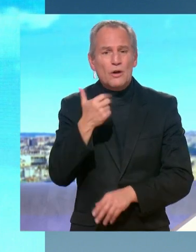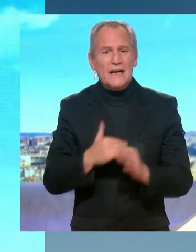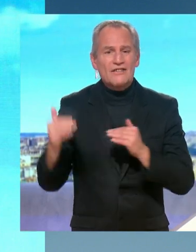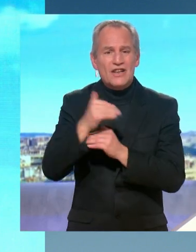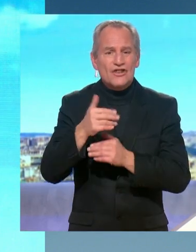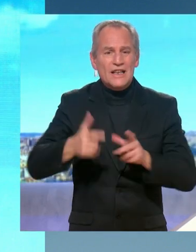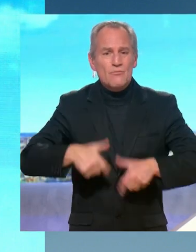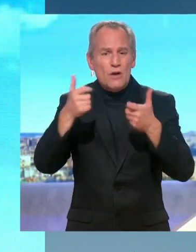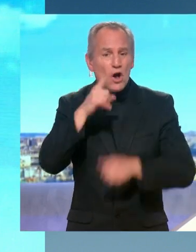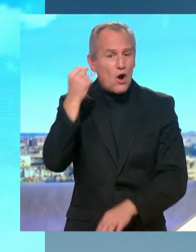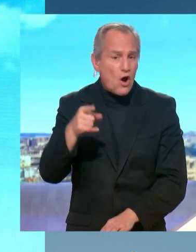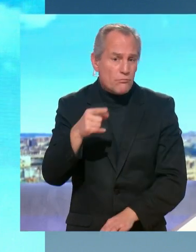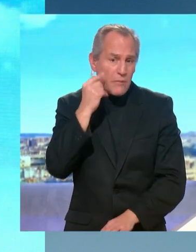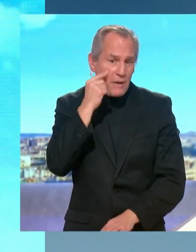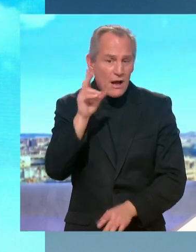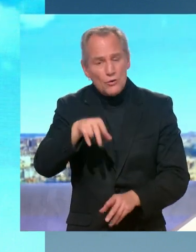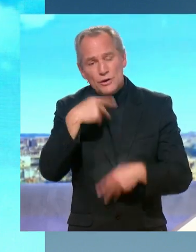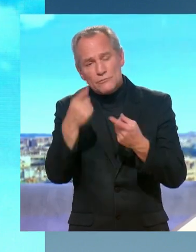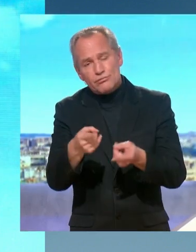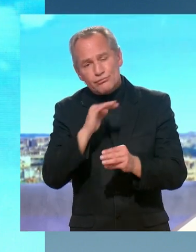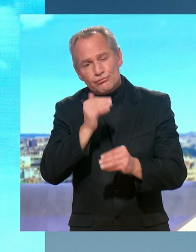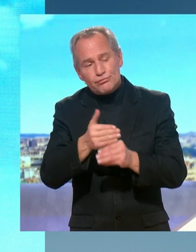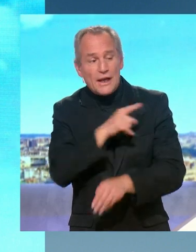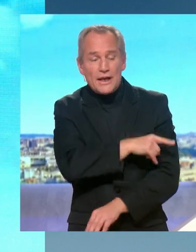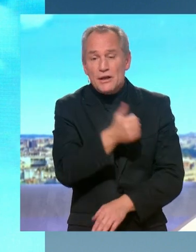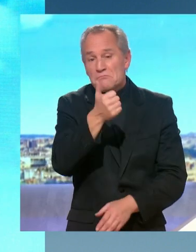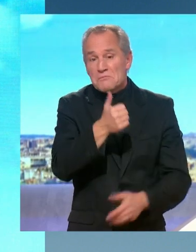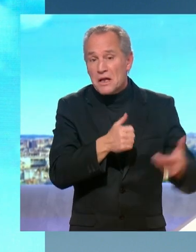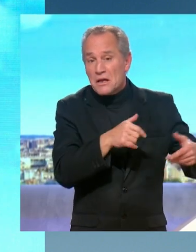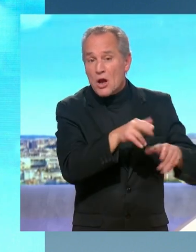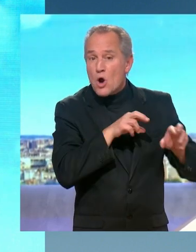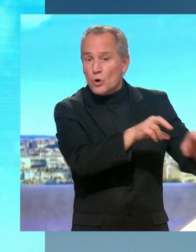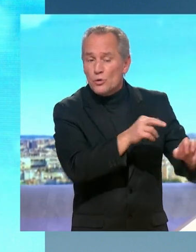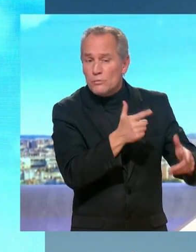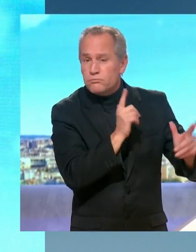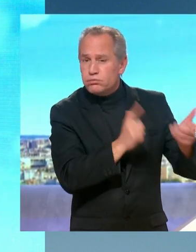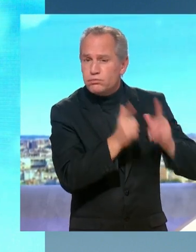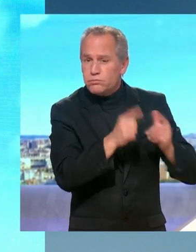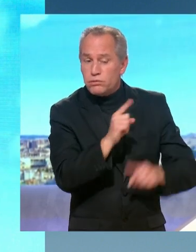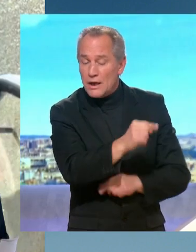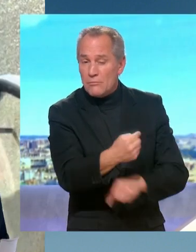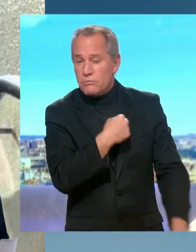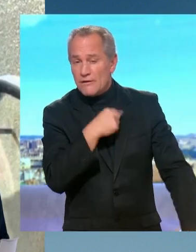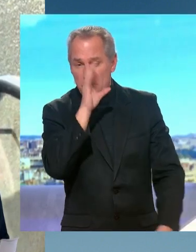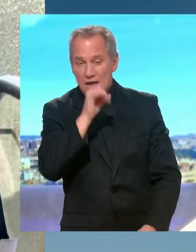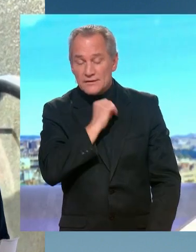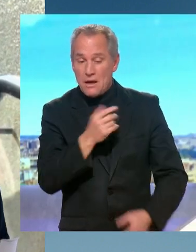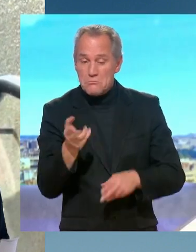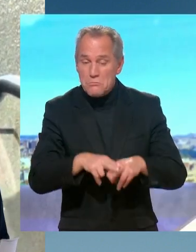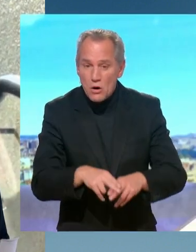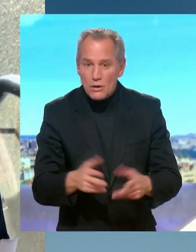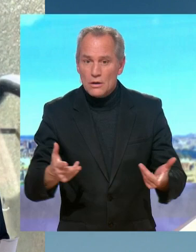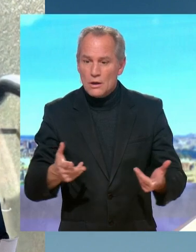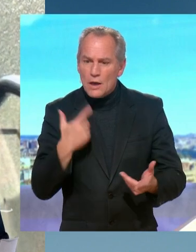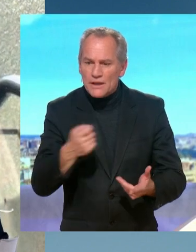son immeuble, a été tué par une balle perdue. Alors oui, il a la CRS-8. Oui, il y a les déclarations tonitruantes. Oui, il l'indignation fort légitime.